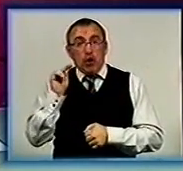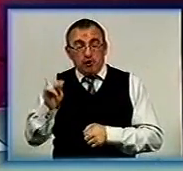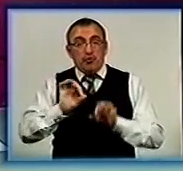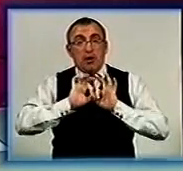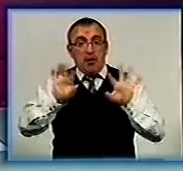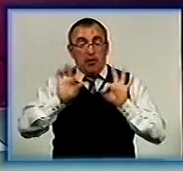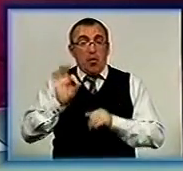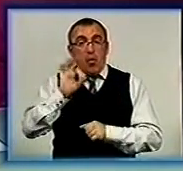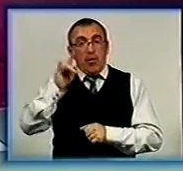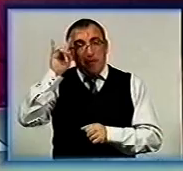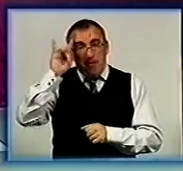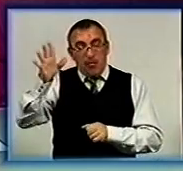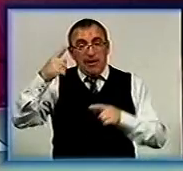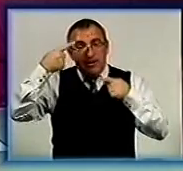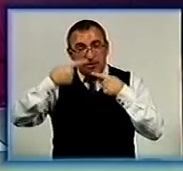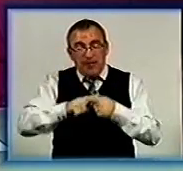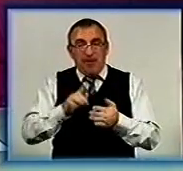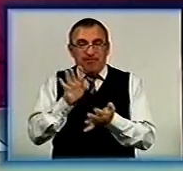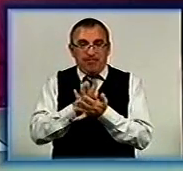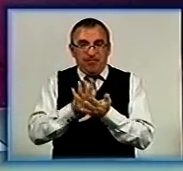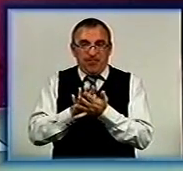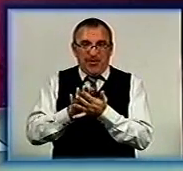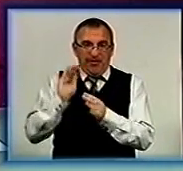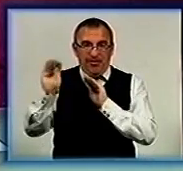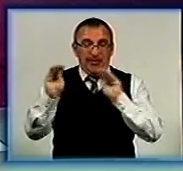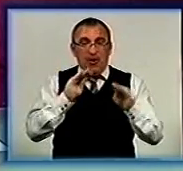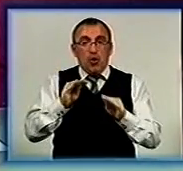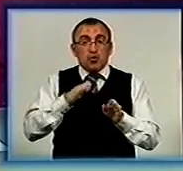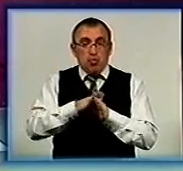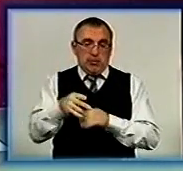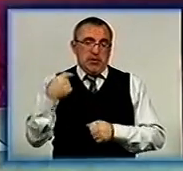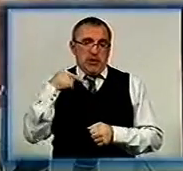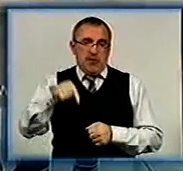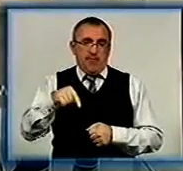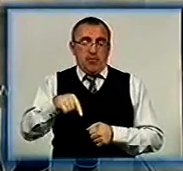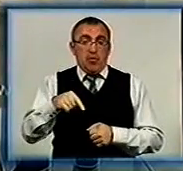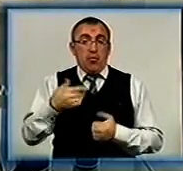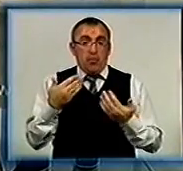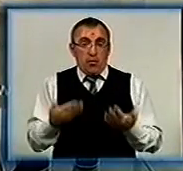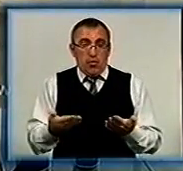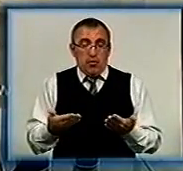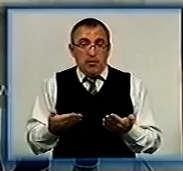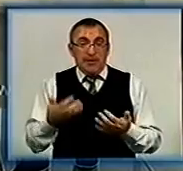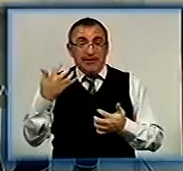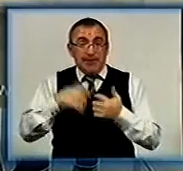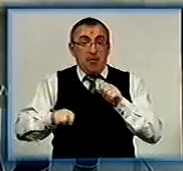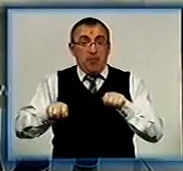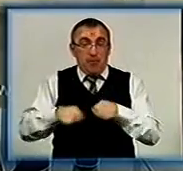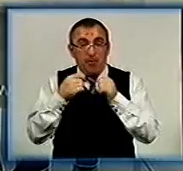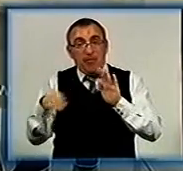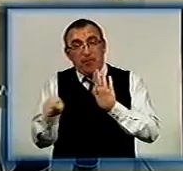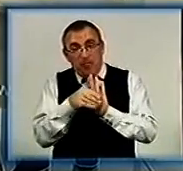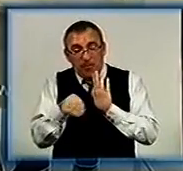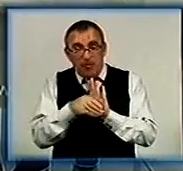розповів про найпопулярніші технології брудного піару, які застосовуються на Кіровоградщині. Отже, серед порушень – підкуп